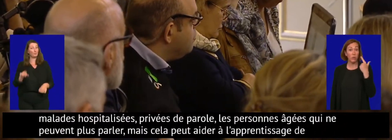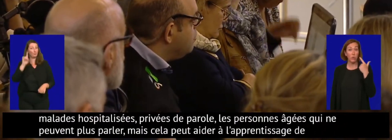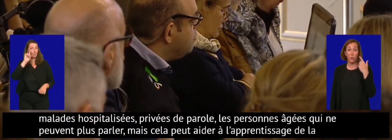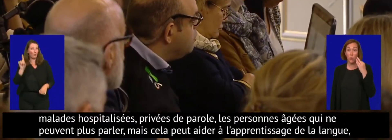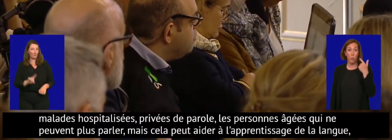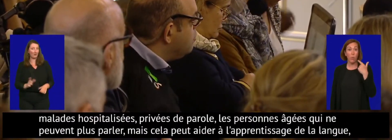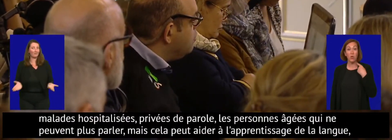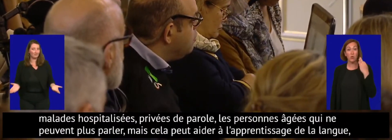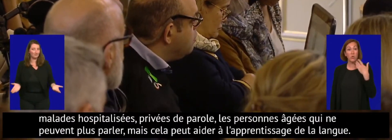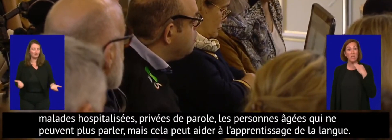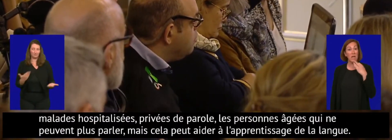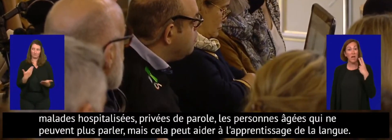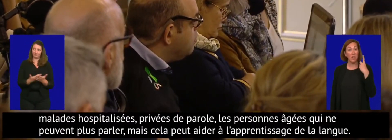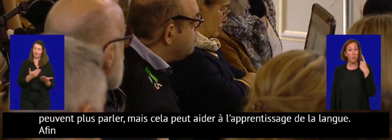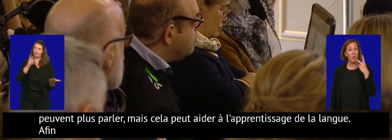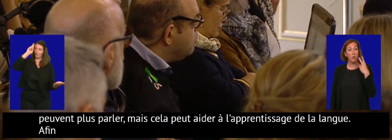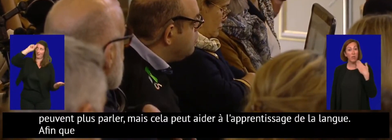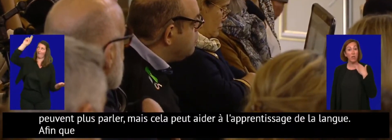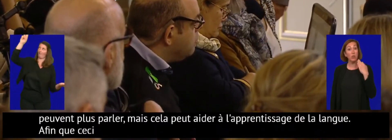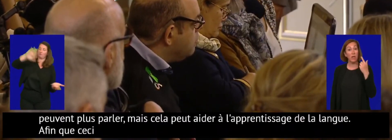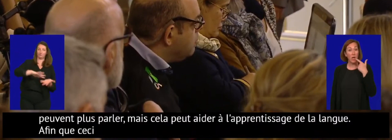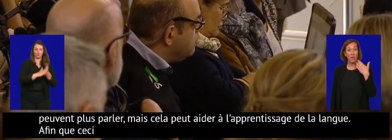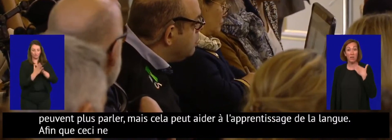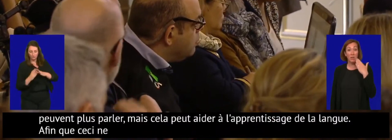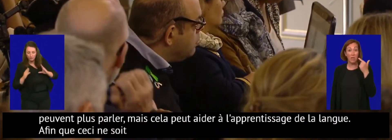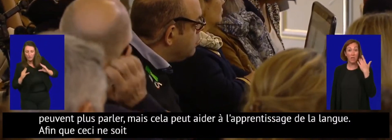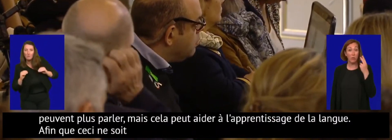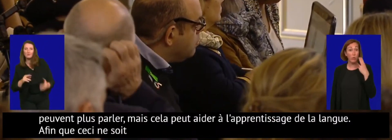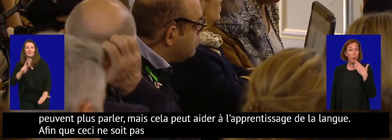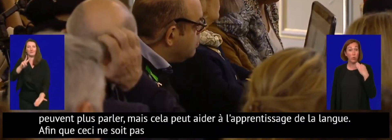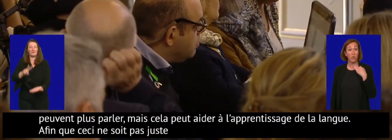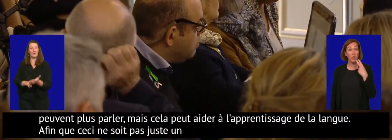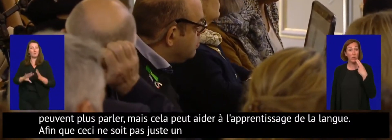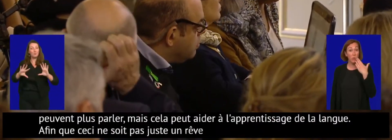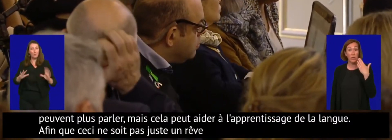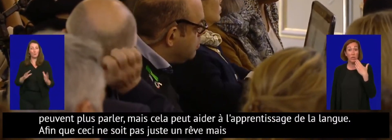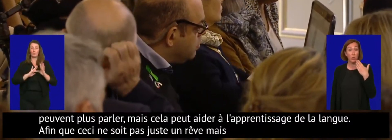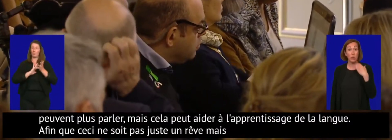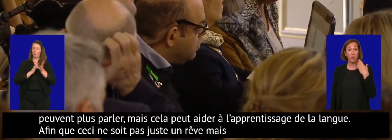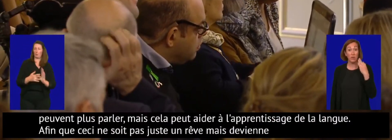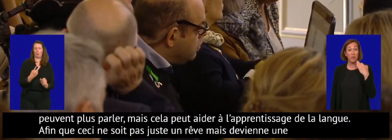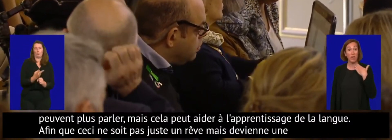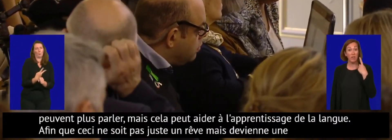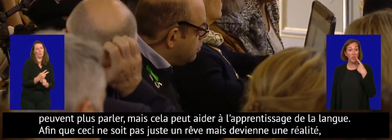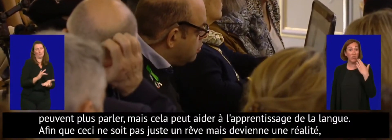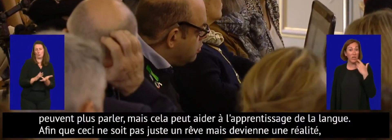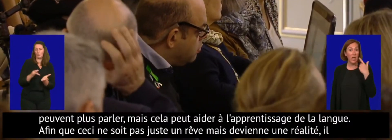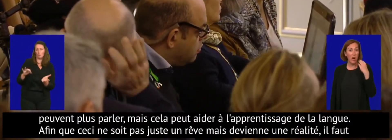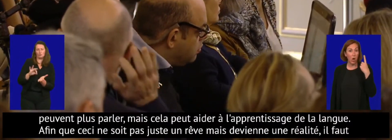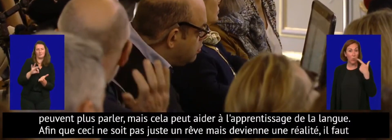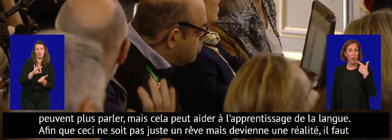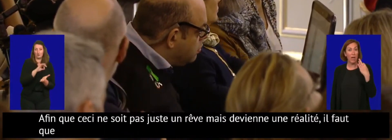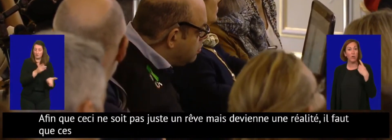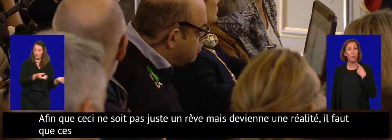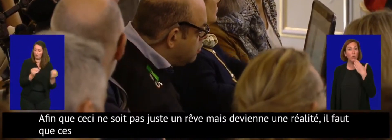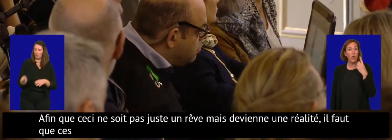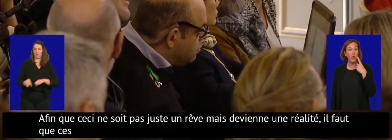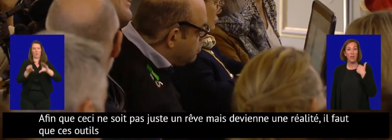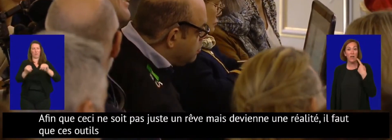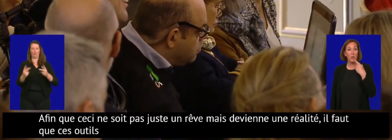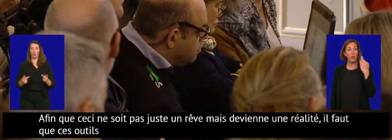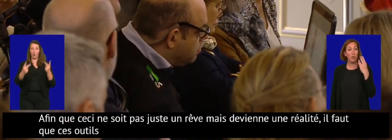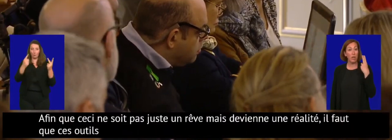rêve, mais devienne une réalité, il faut que tous ces outils, toutes ces stratégies aient leur place pour aider les personnes à communiquer.